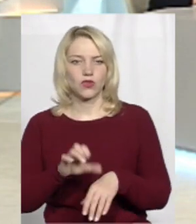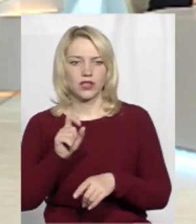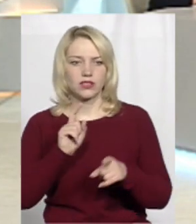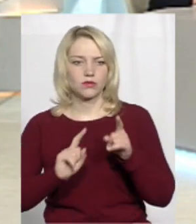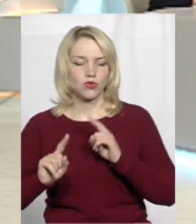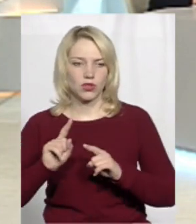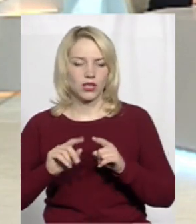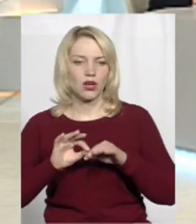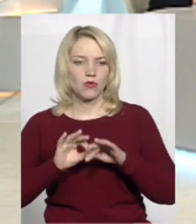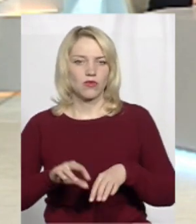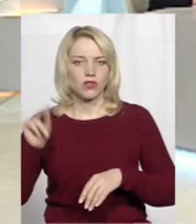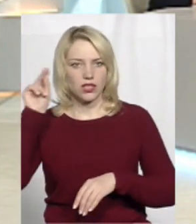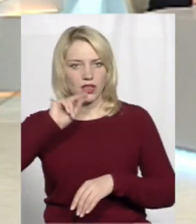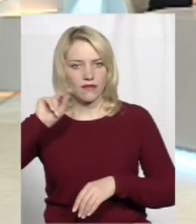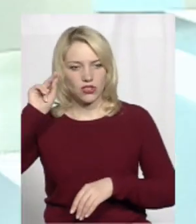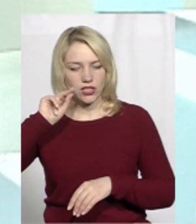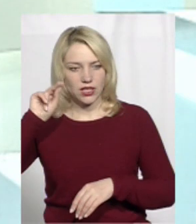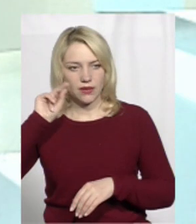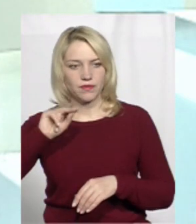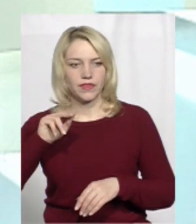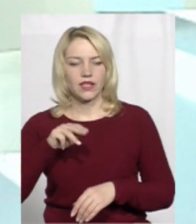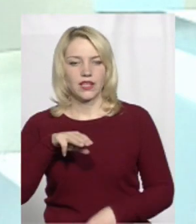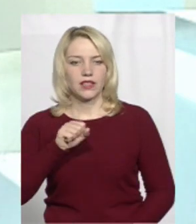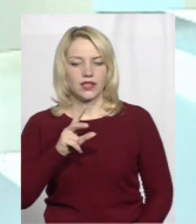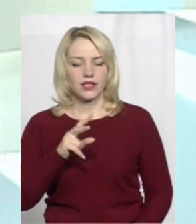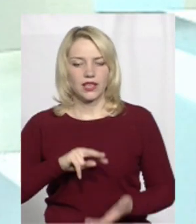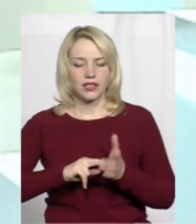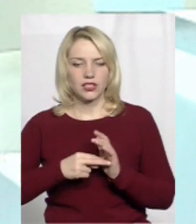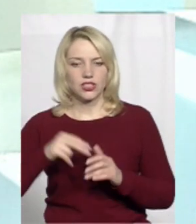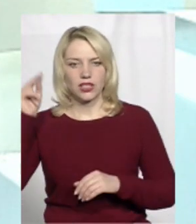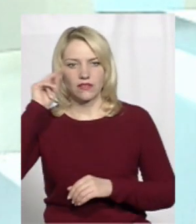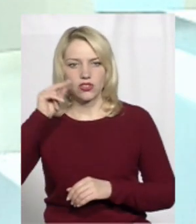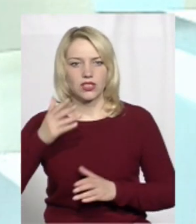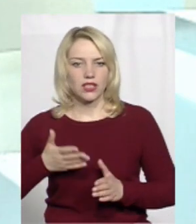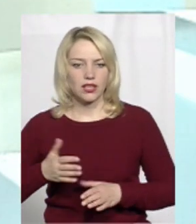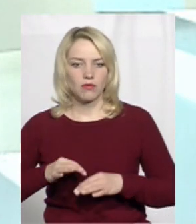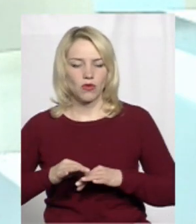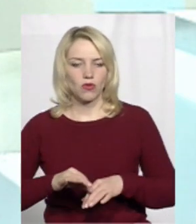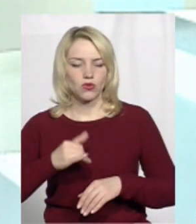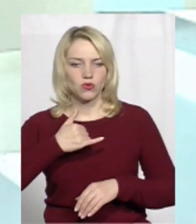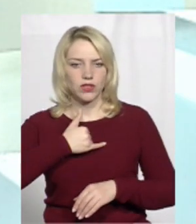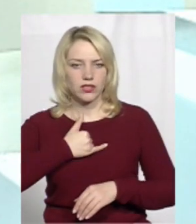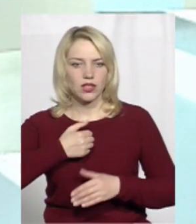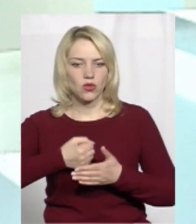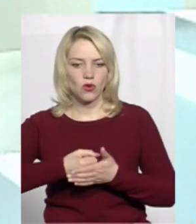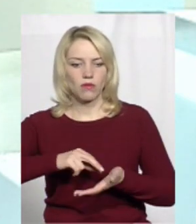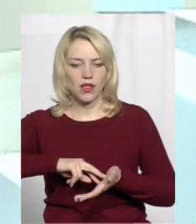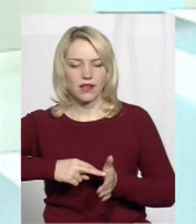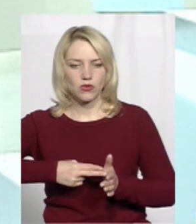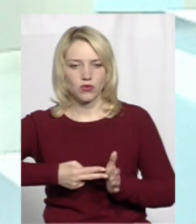зборах, проводяться навчання, тактичні навчання, які у нас проходять відповідно до